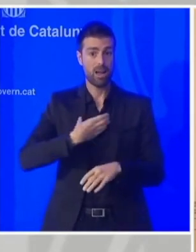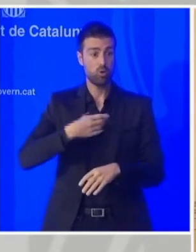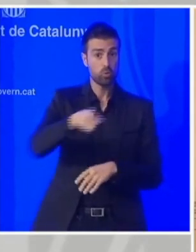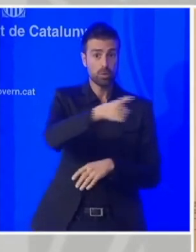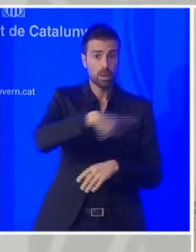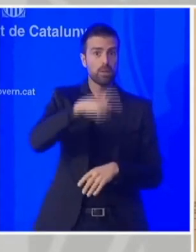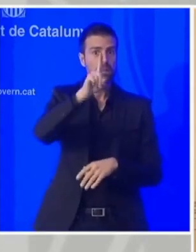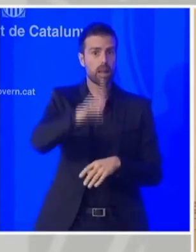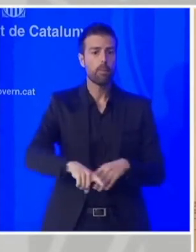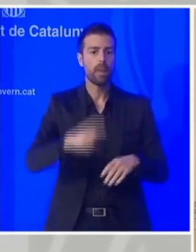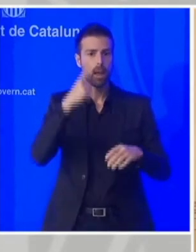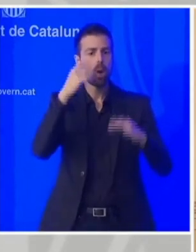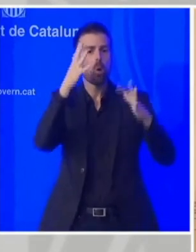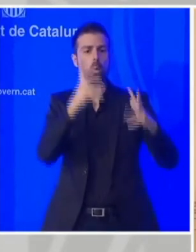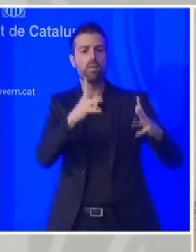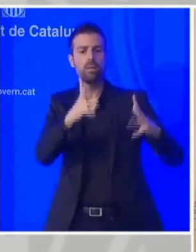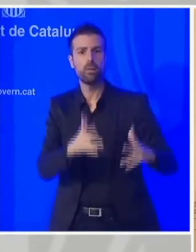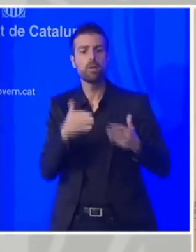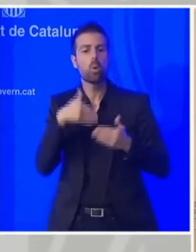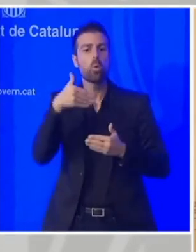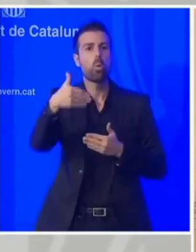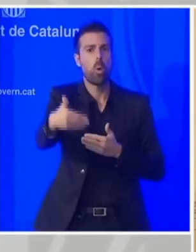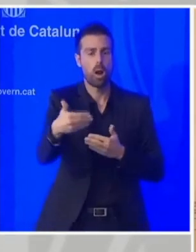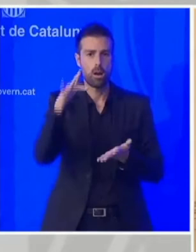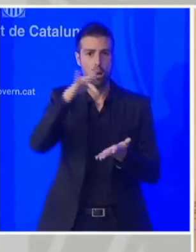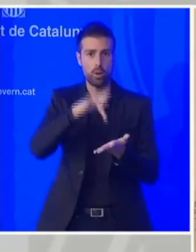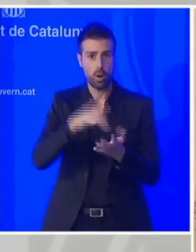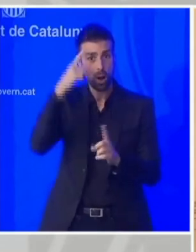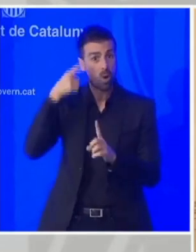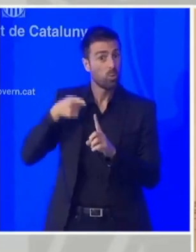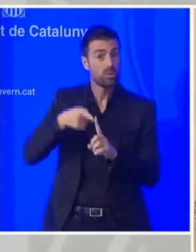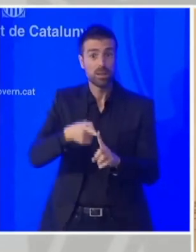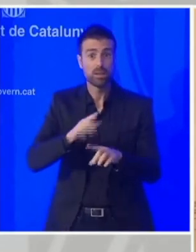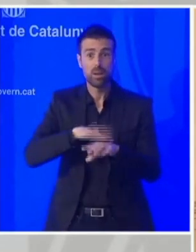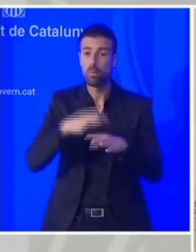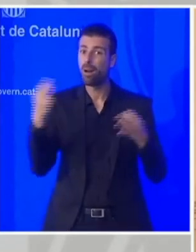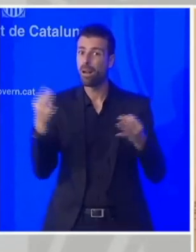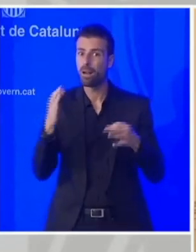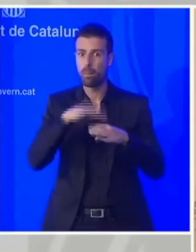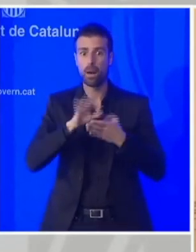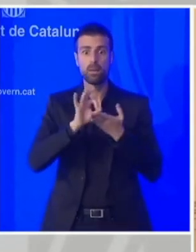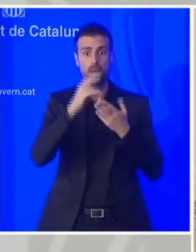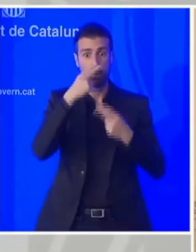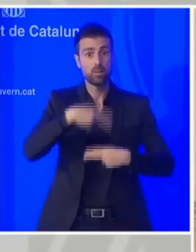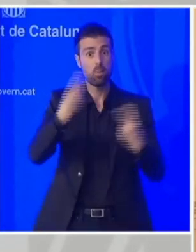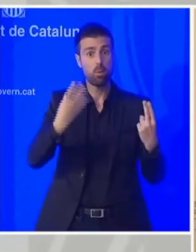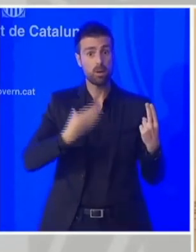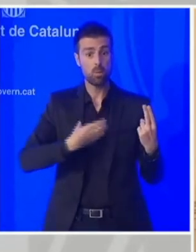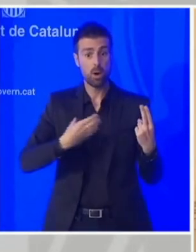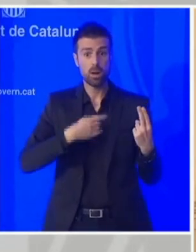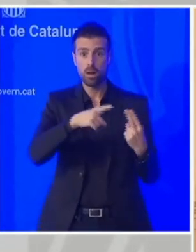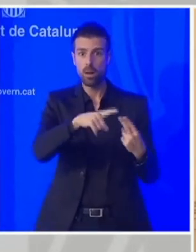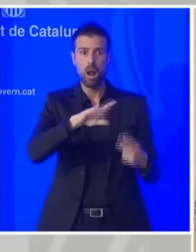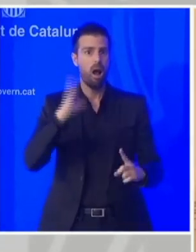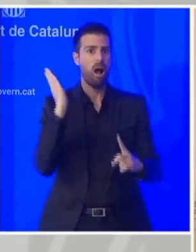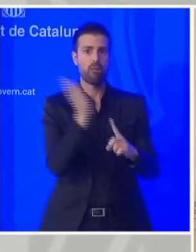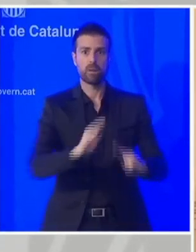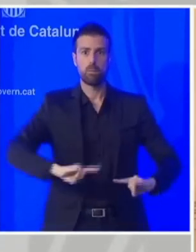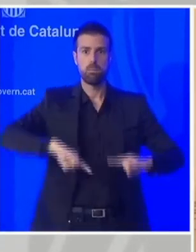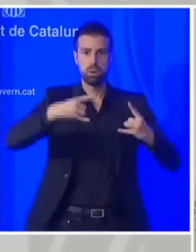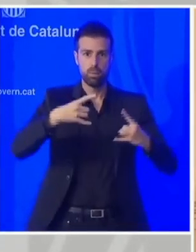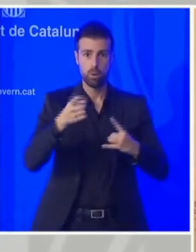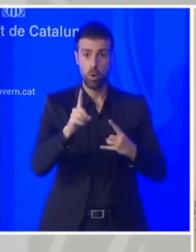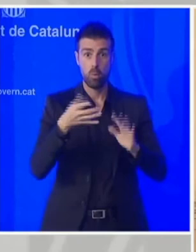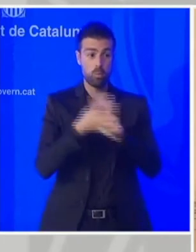quant seria això per a no debilitar més el que són els propis serveis públics municipals, que al final són els que donen